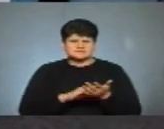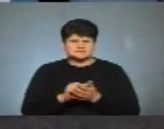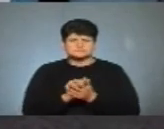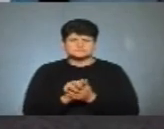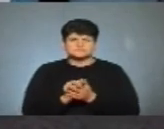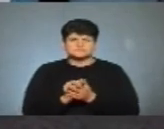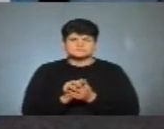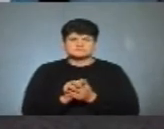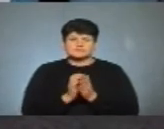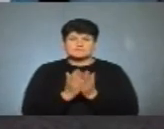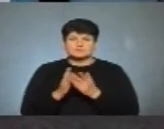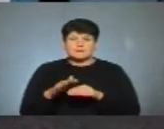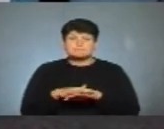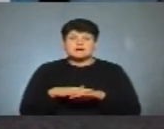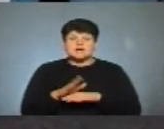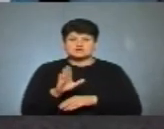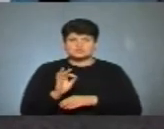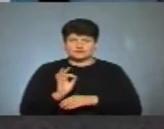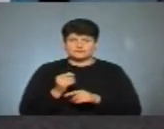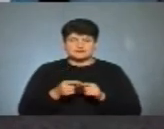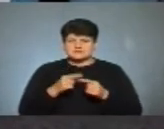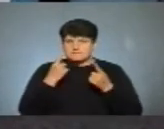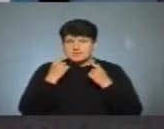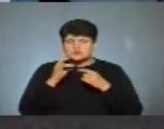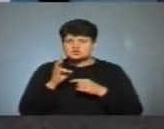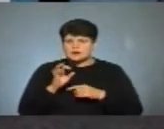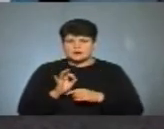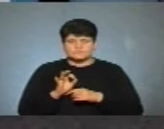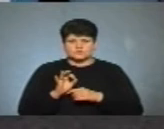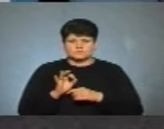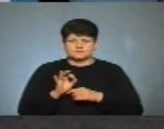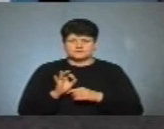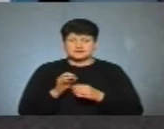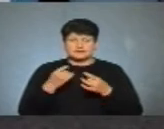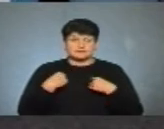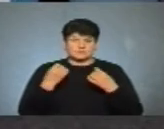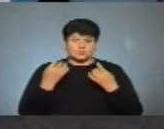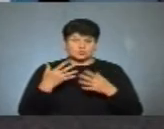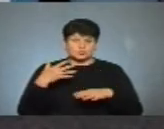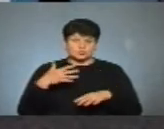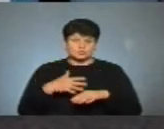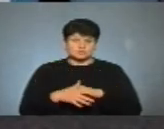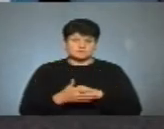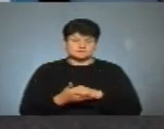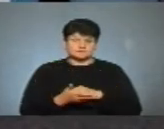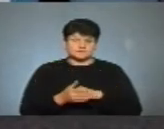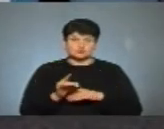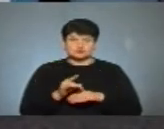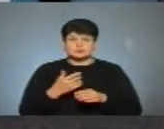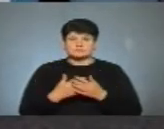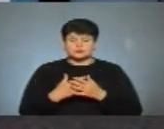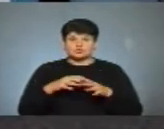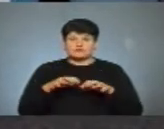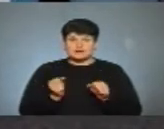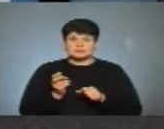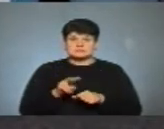книгозбірні просто масово. І це дуже плачевно. Ти просто розумієш, що, мабуть, до влади